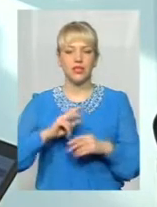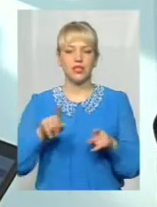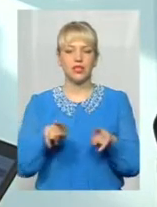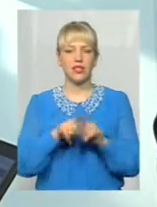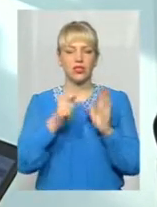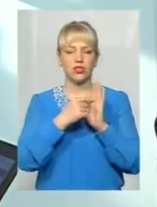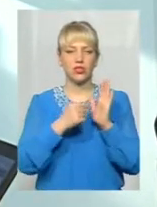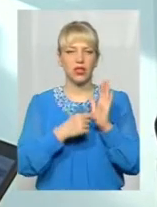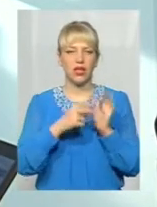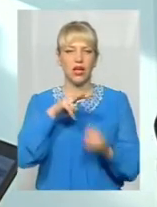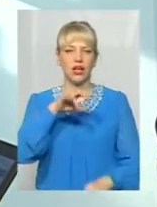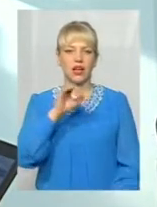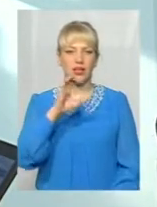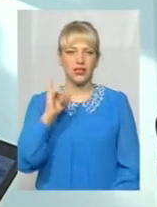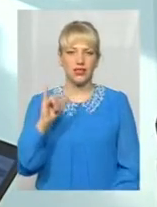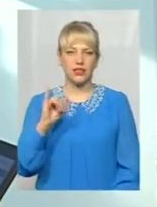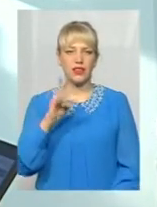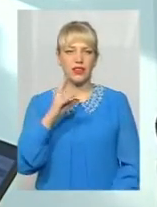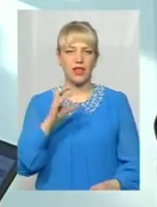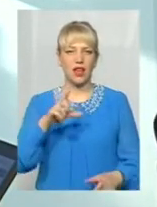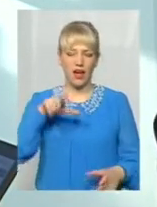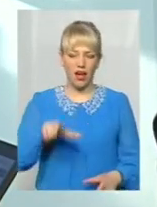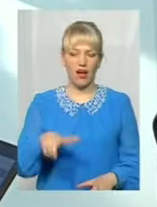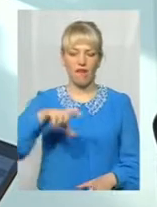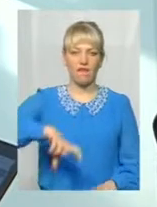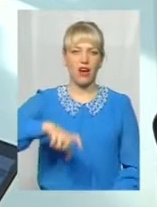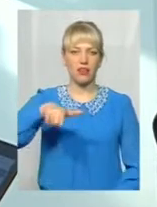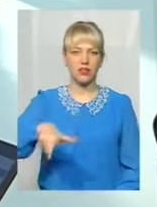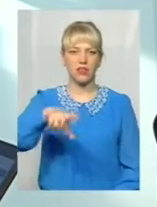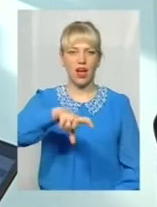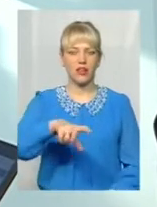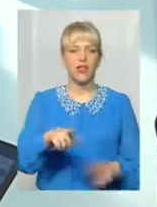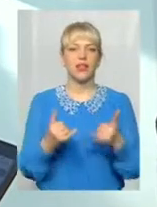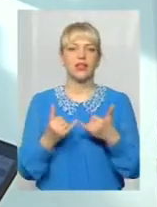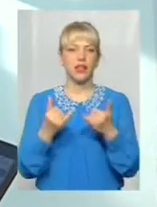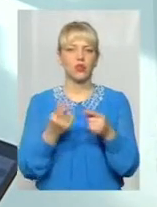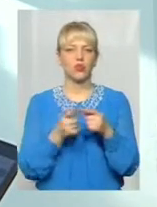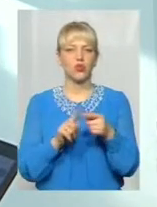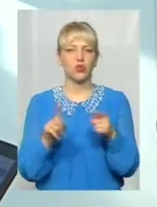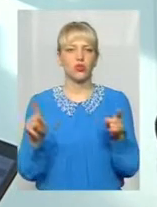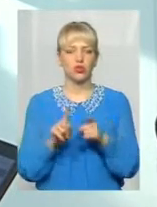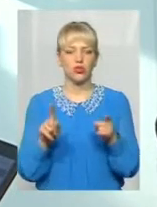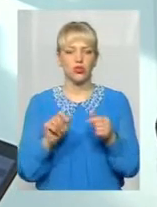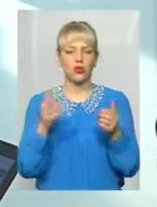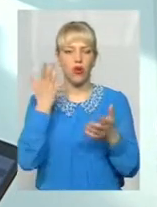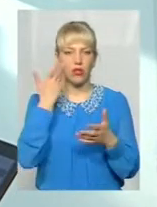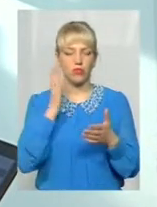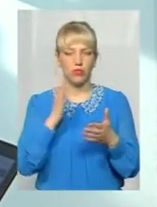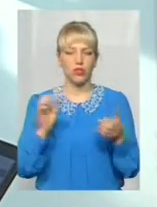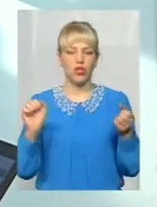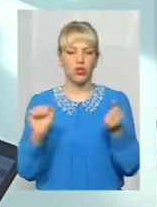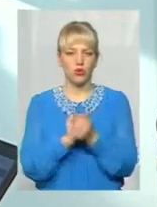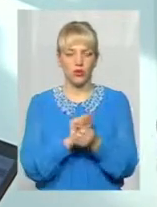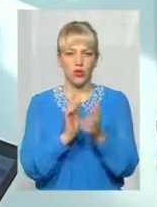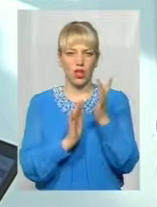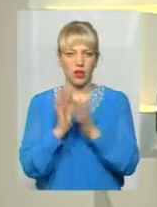ліс на квартали определені площі, для того, щоб, якщо навіть суха підстилка почина горіти, вона просто далі не